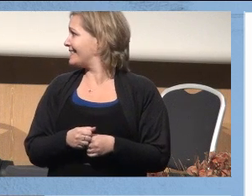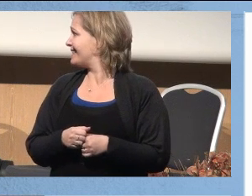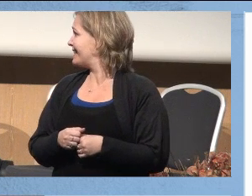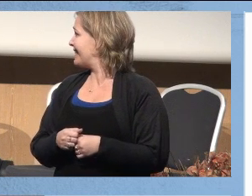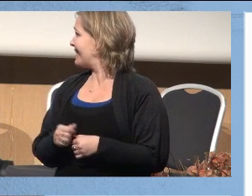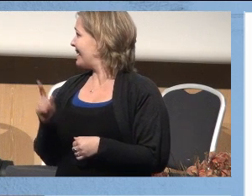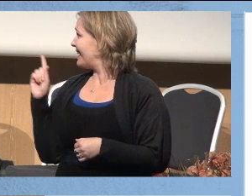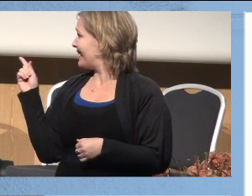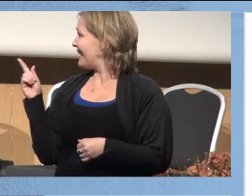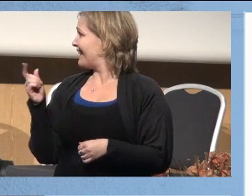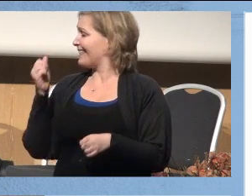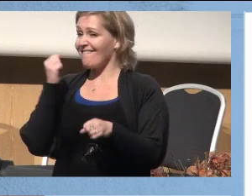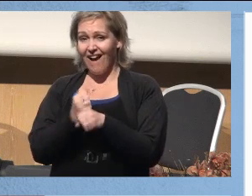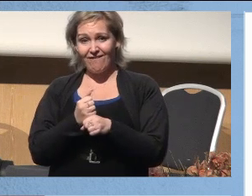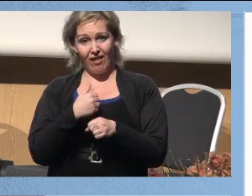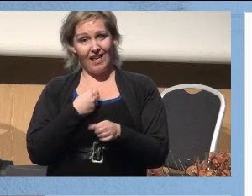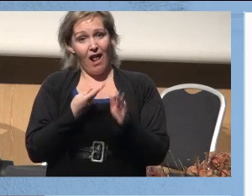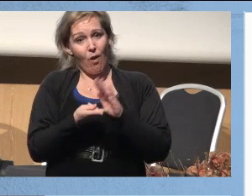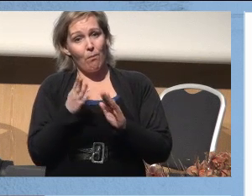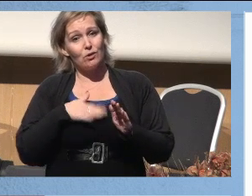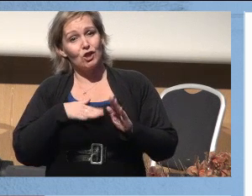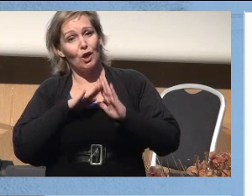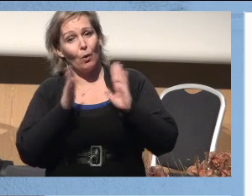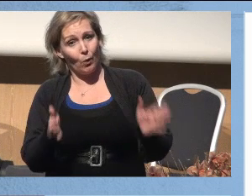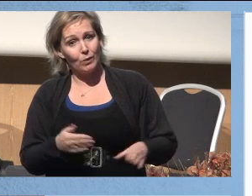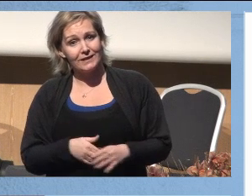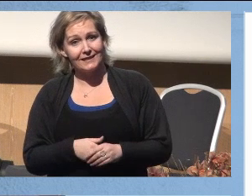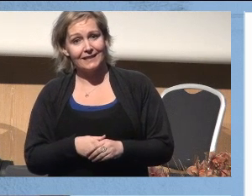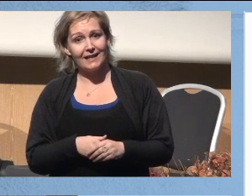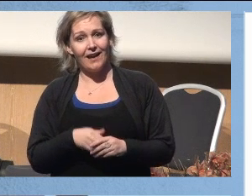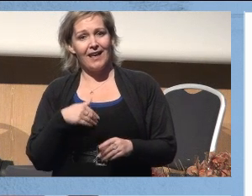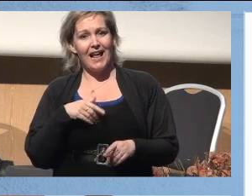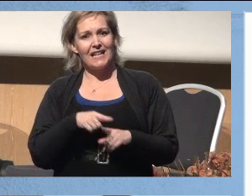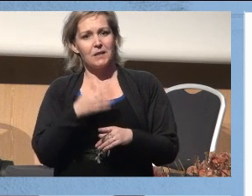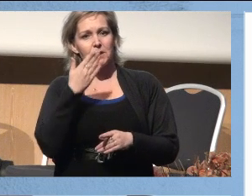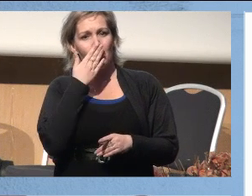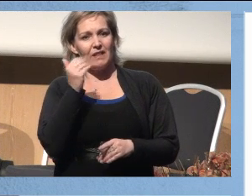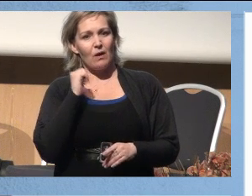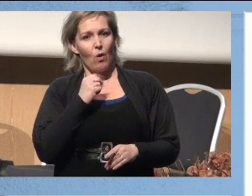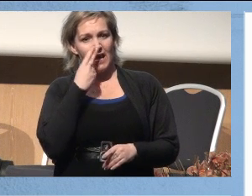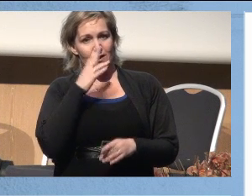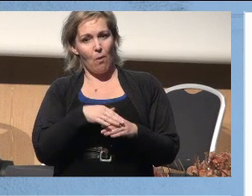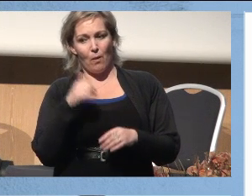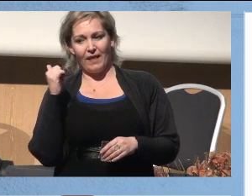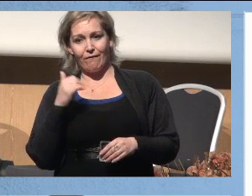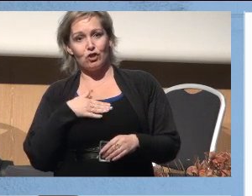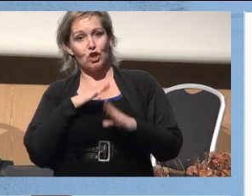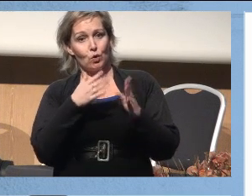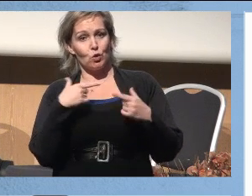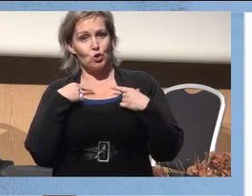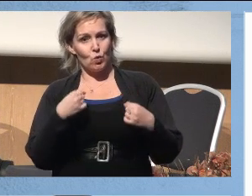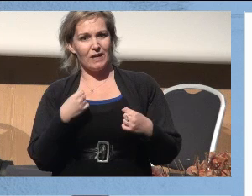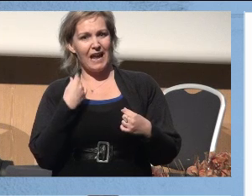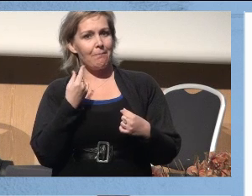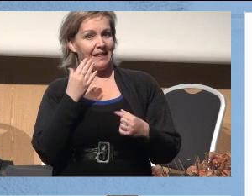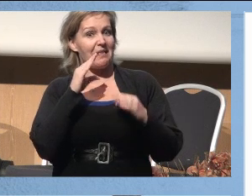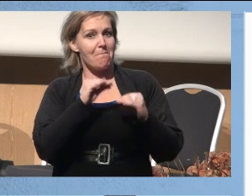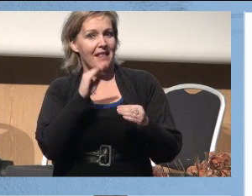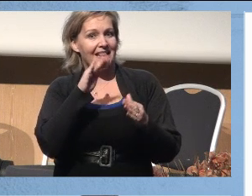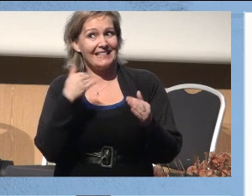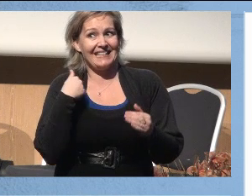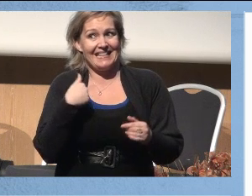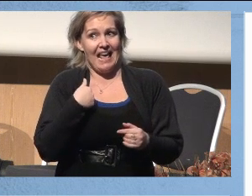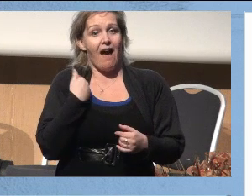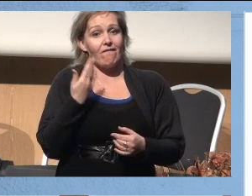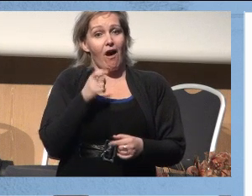For det ble det hvertfall når jeg var på sykehus. Så ble jeg litt skuffet i går når jeg så på dette. Fordi sykehusskjorten har blitt litt bedre siden jeg var